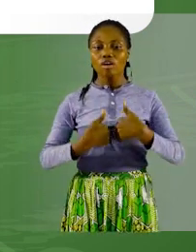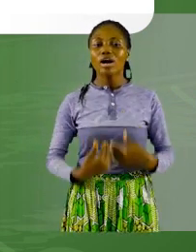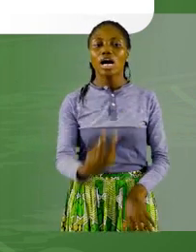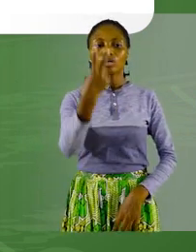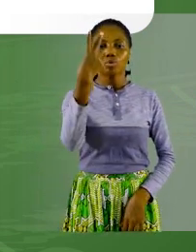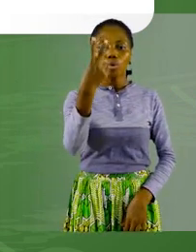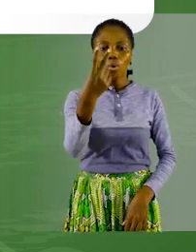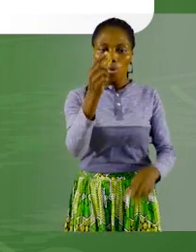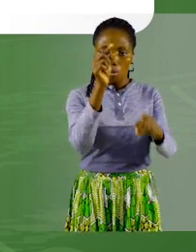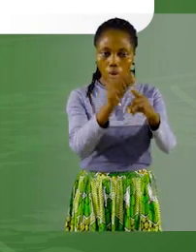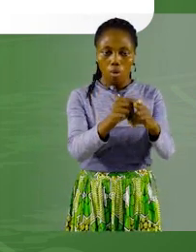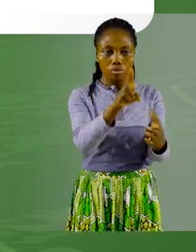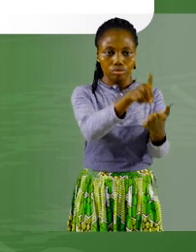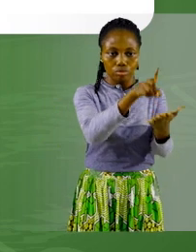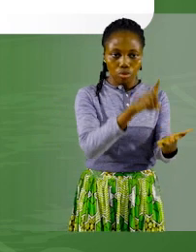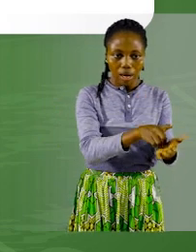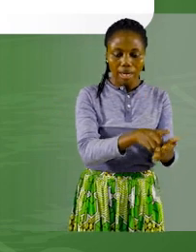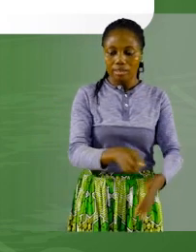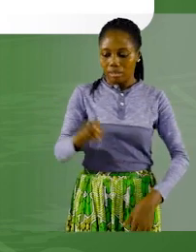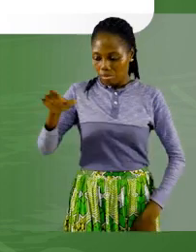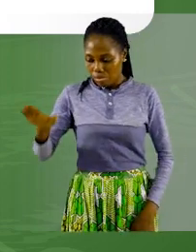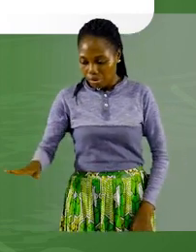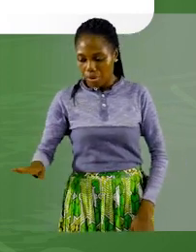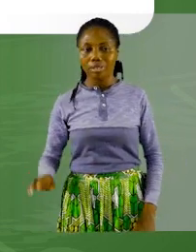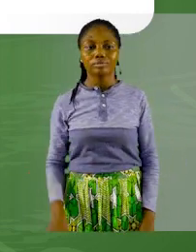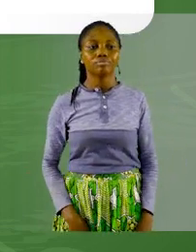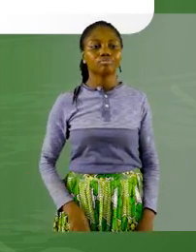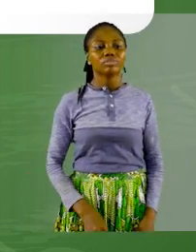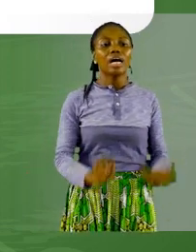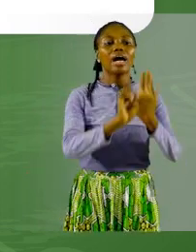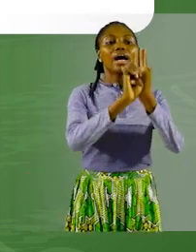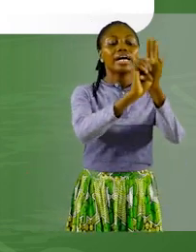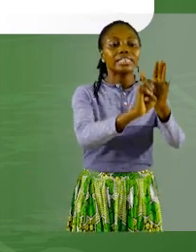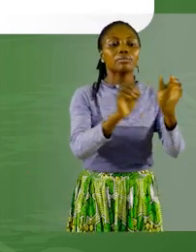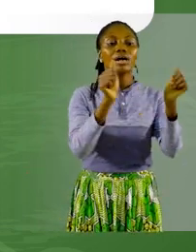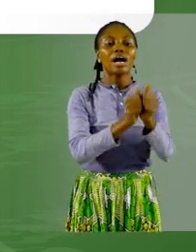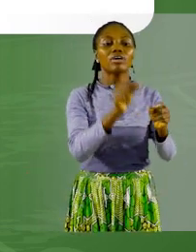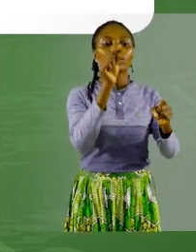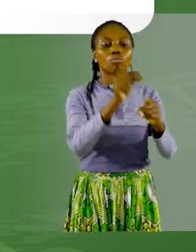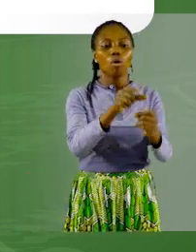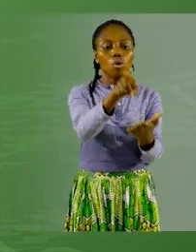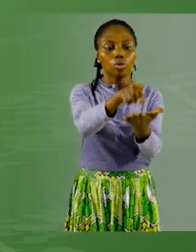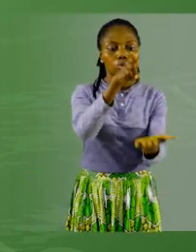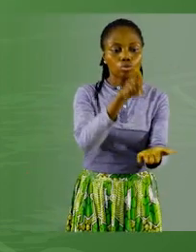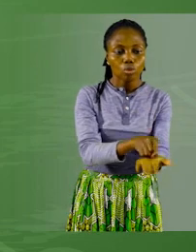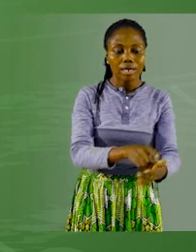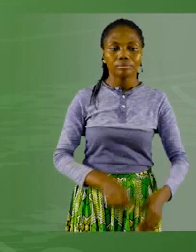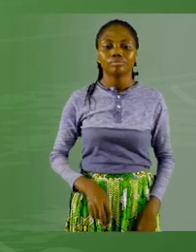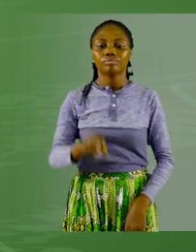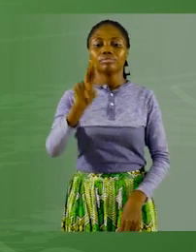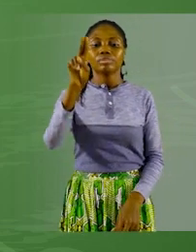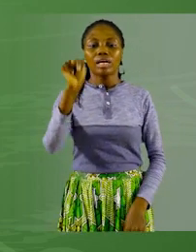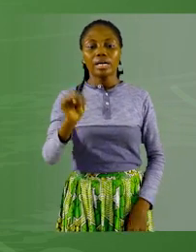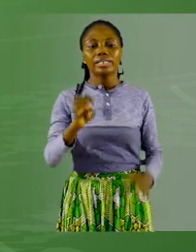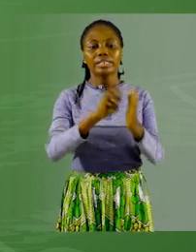droit et un mineur. Je donne mon exemple. Un droit. Un